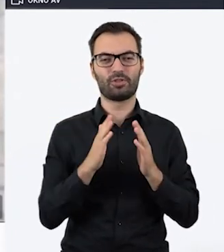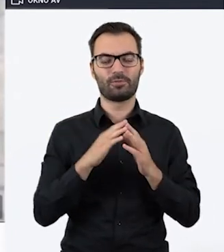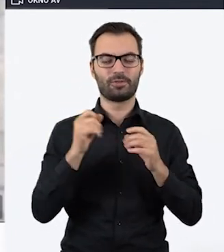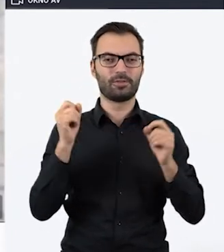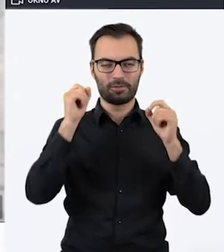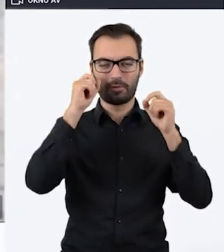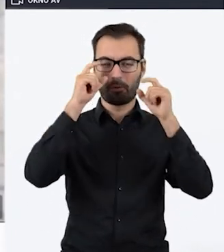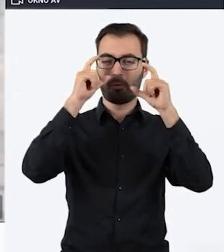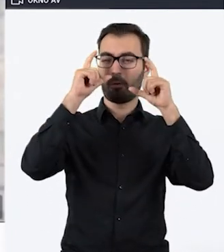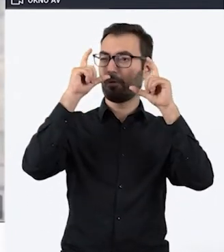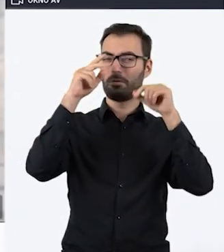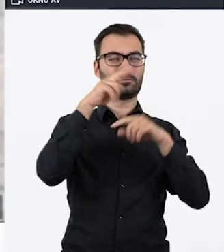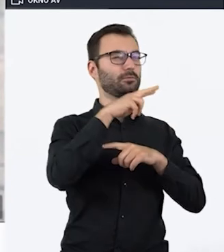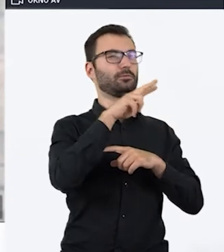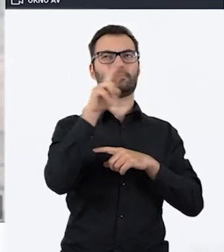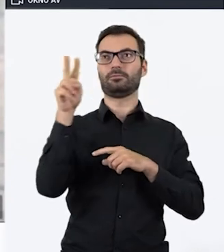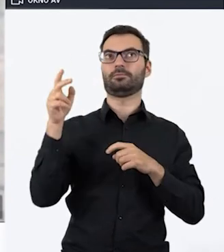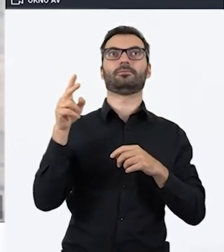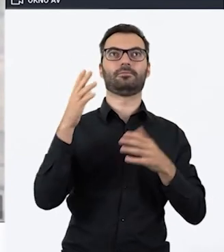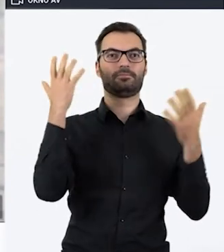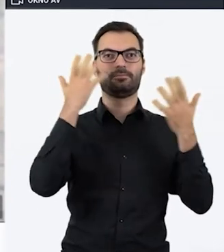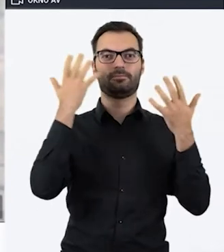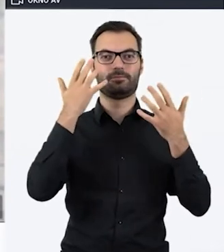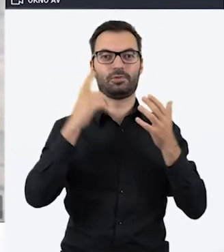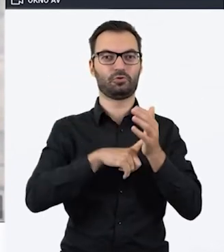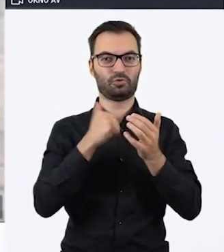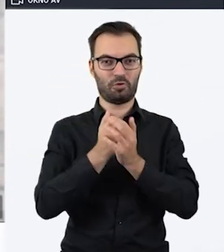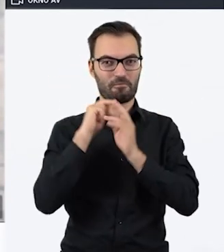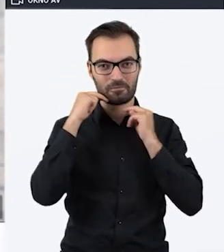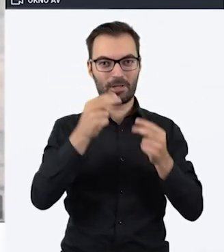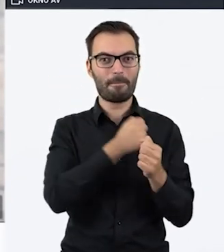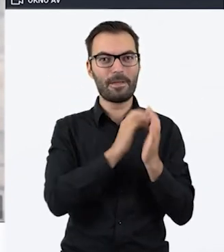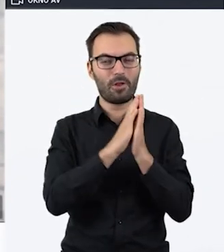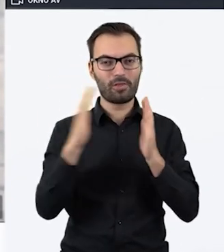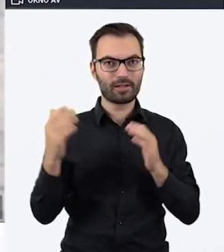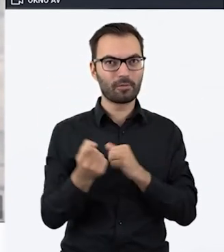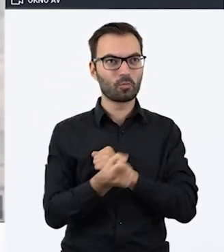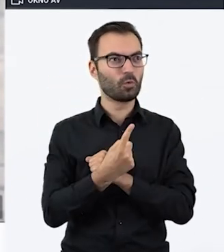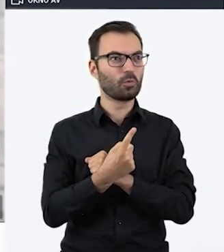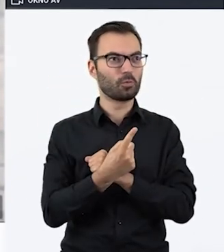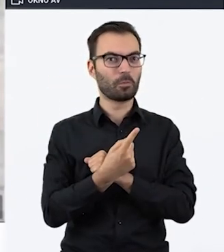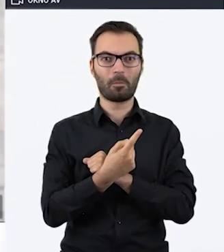Otwierają Państwo powoli oczy, rozglądają się i dostrzegają, że znów są Państwo w bibliotece.